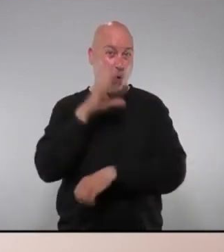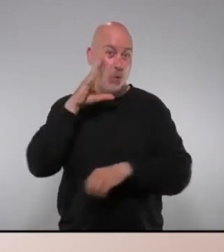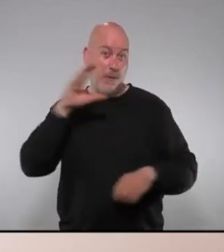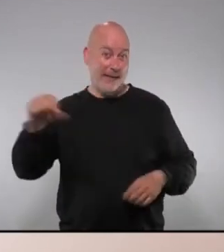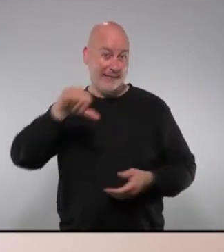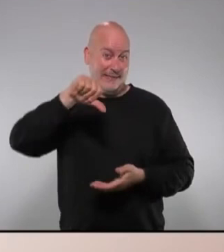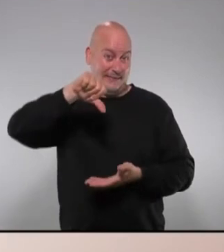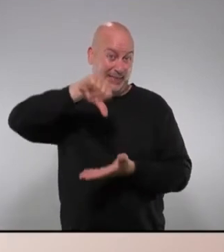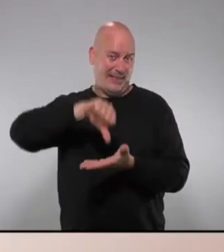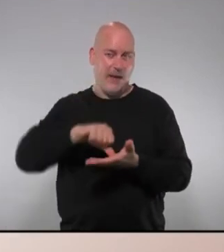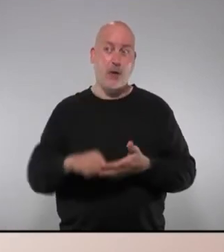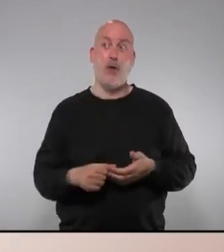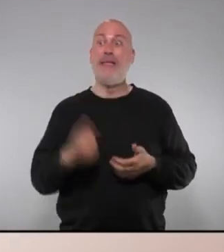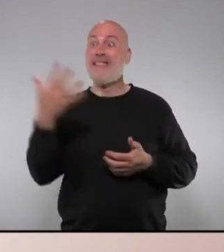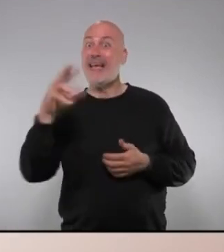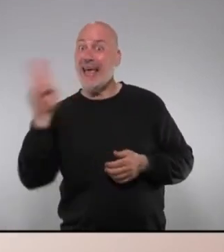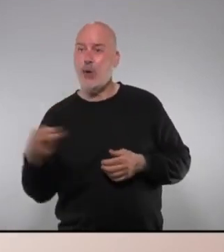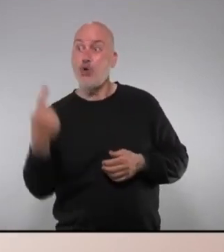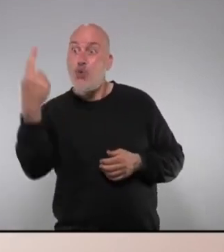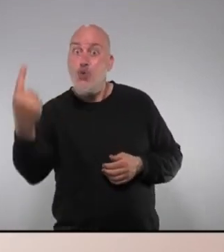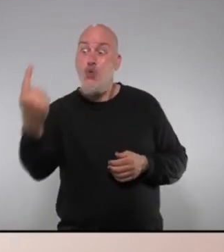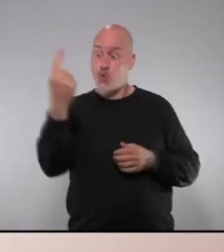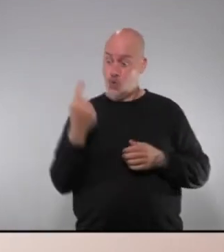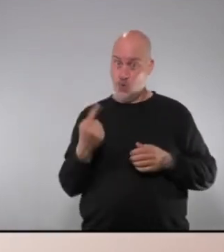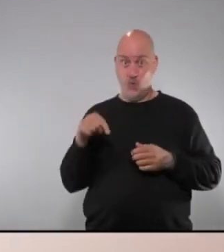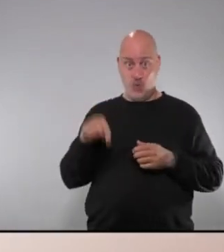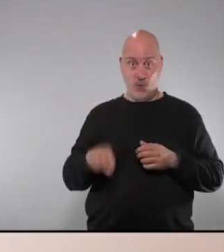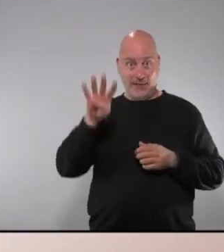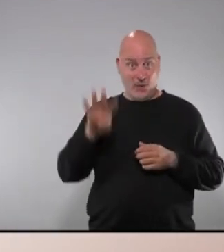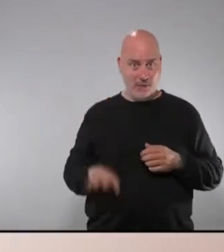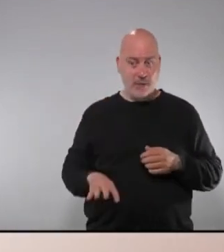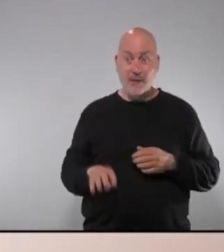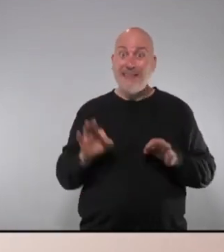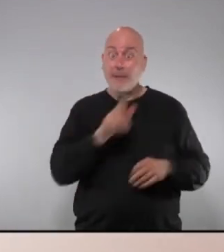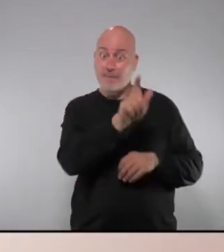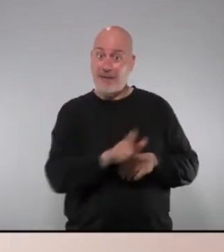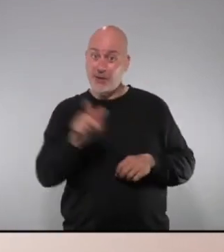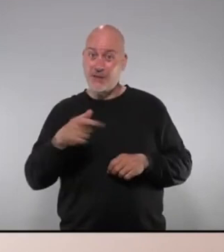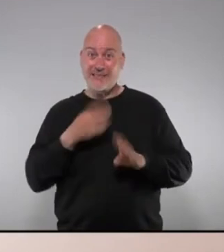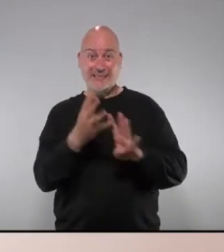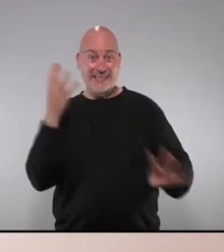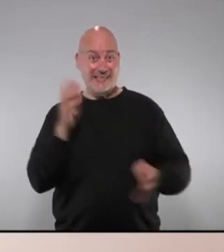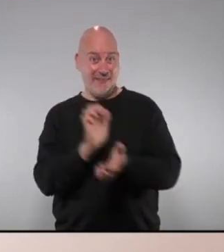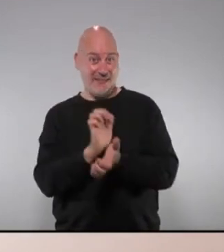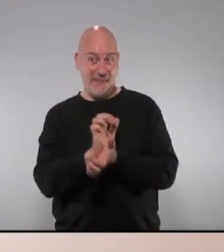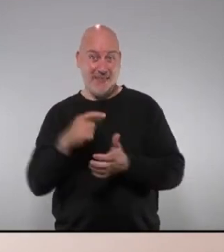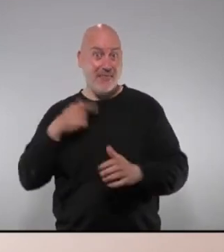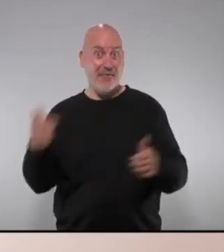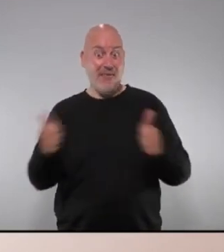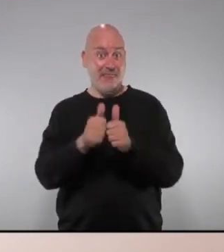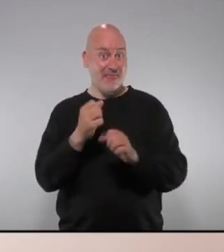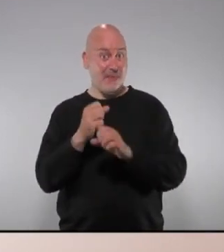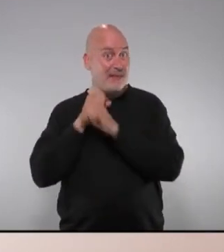que el govern d'Espanya ha intentat dedicar per al cop a Catalunya les persones en llista d'espera per rebre una prestació de dependència han